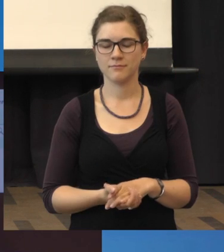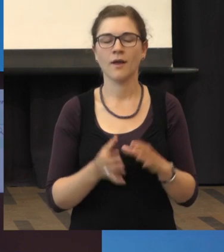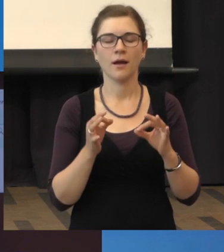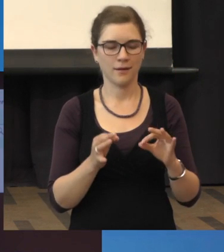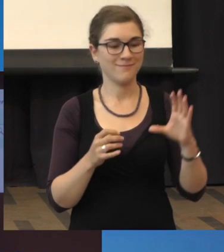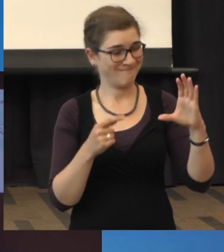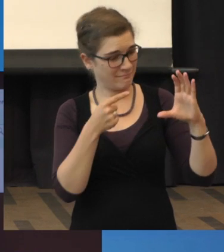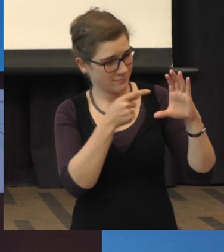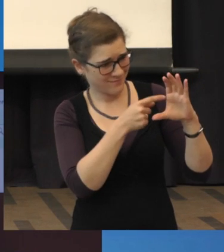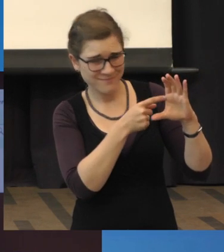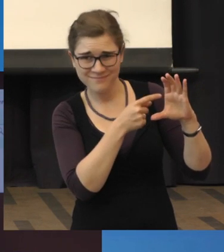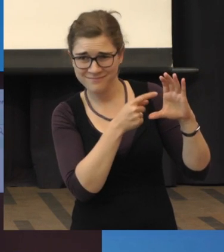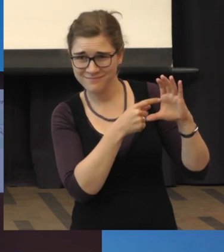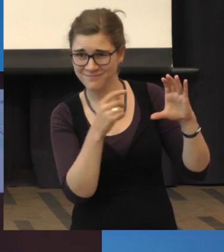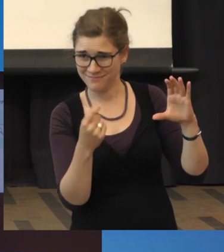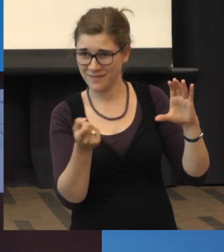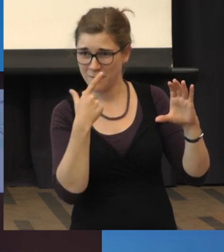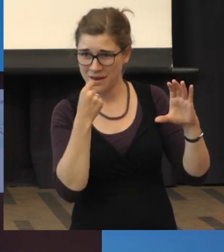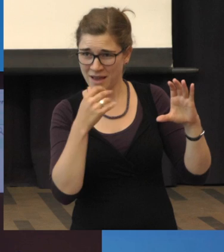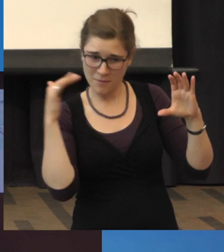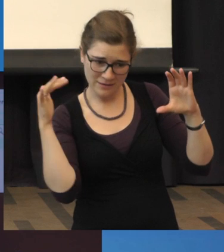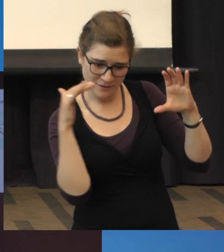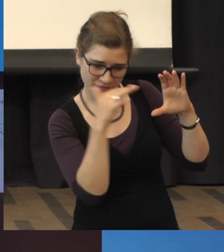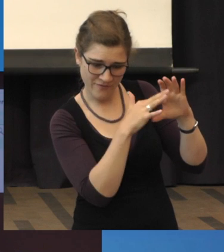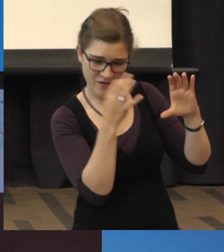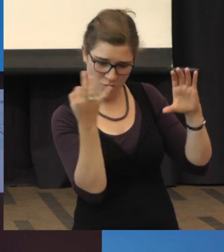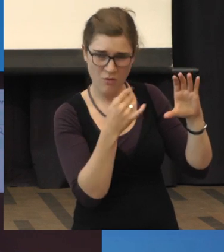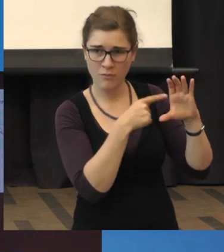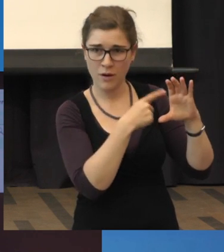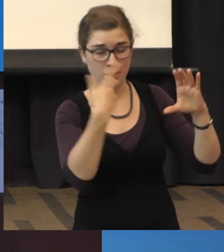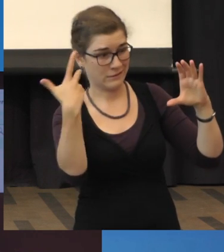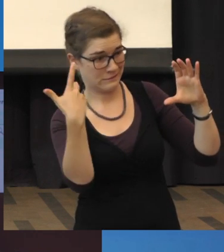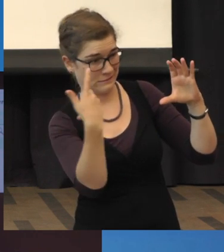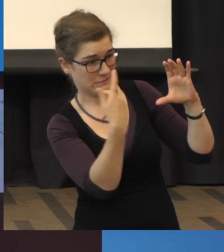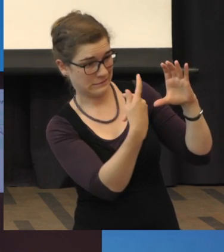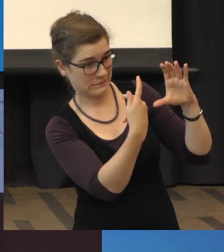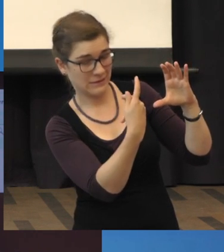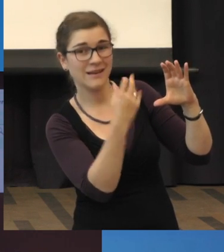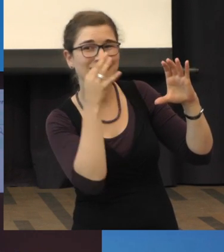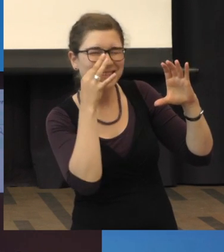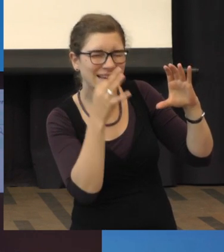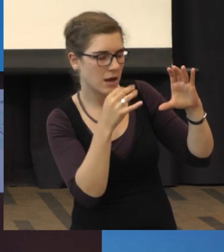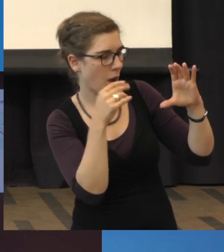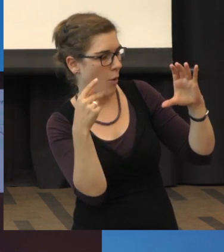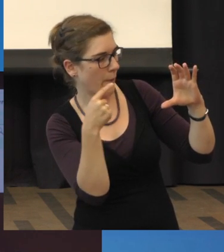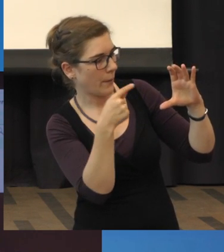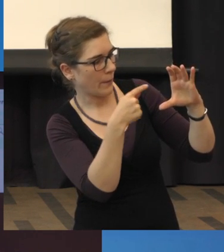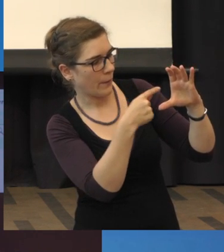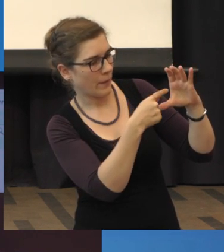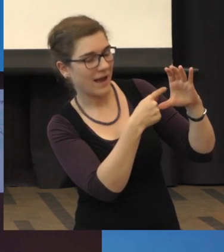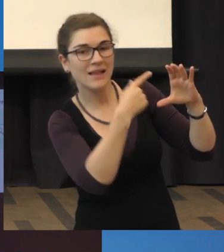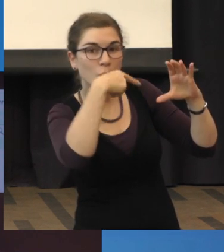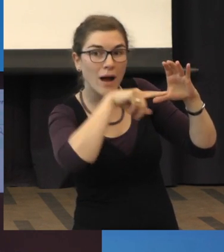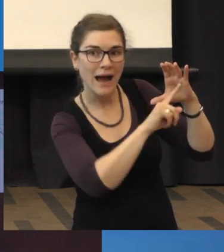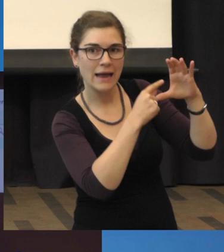genau, hier, da soll das Medikament wirken. Und wenn Sie jetzt hier mit einer Spritze das genau vor die Makula spritzen, nicht in die